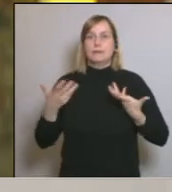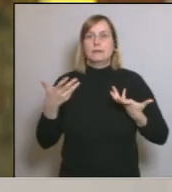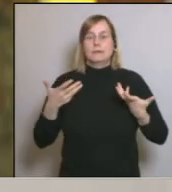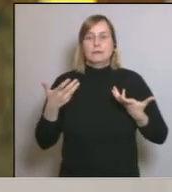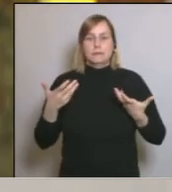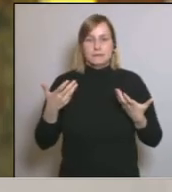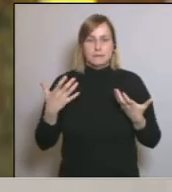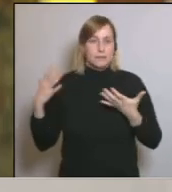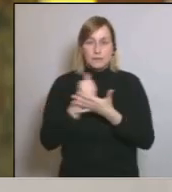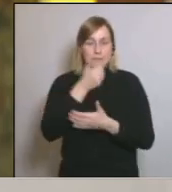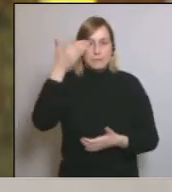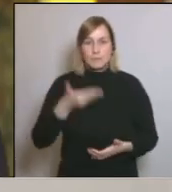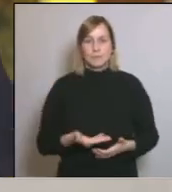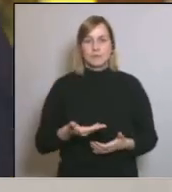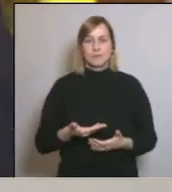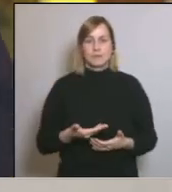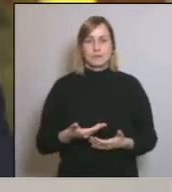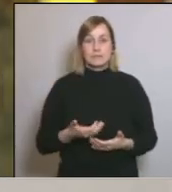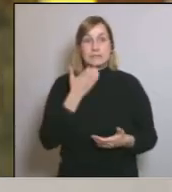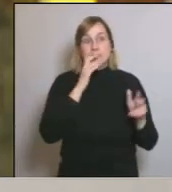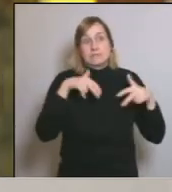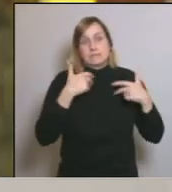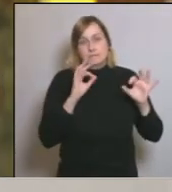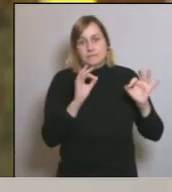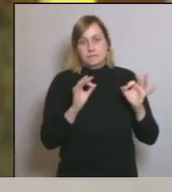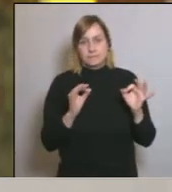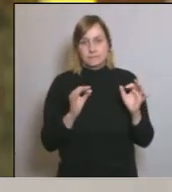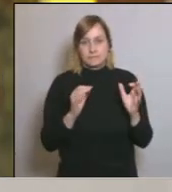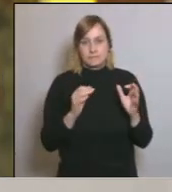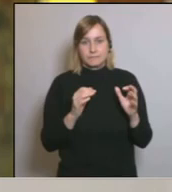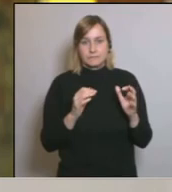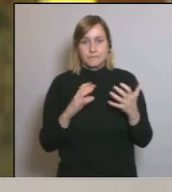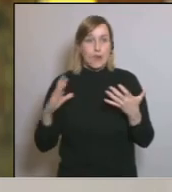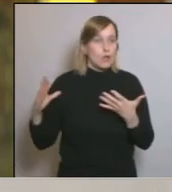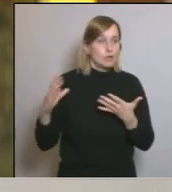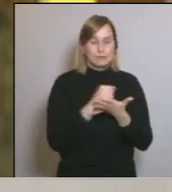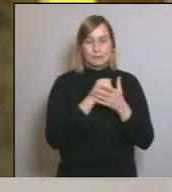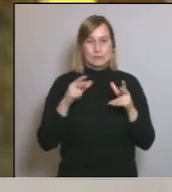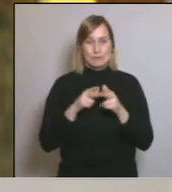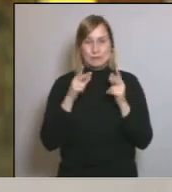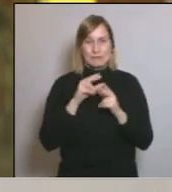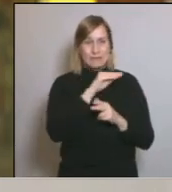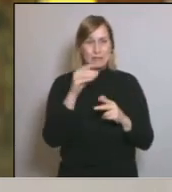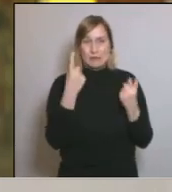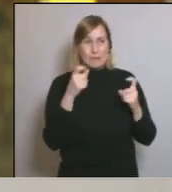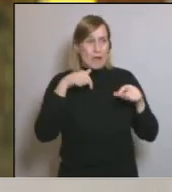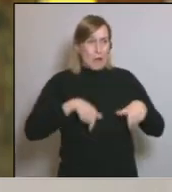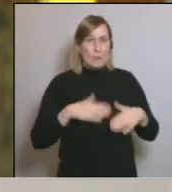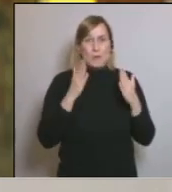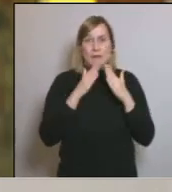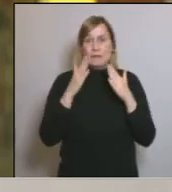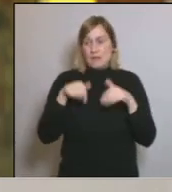És important apel·lar, si em permeteu, el conjunt de la societat. No serveix de res que avui ens hàgim quedat